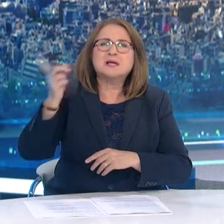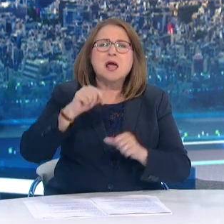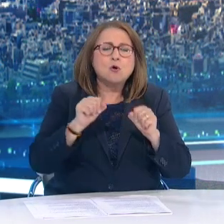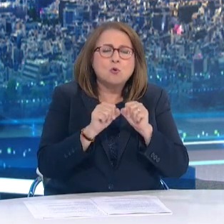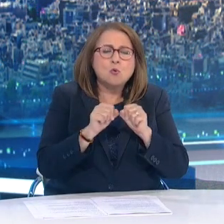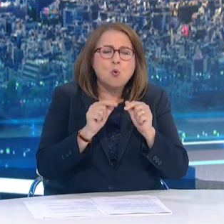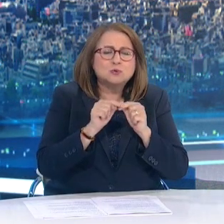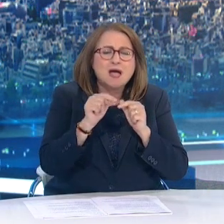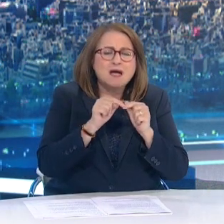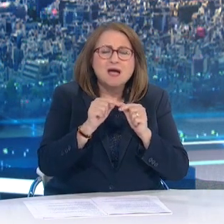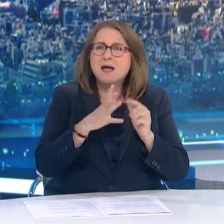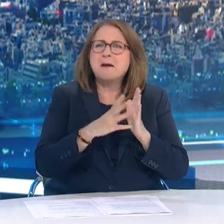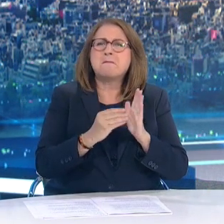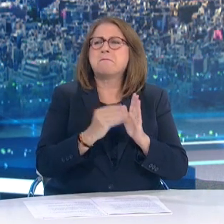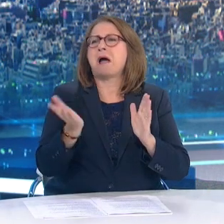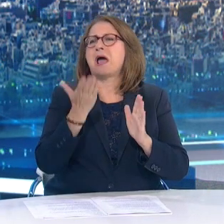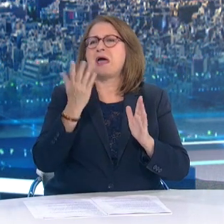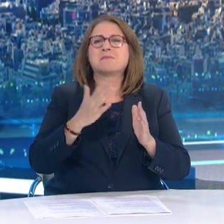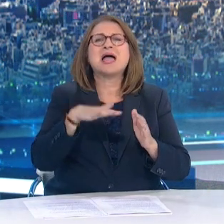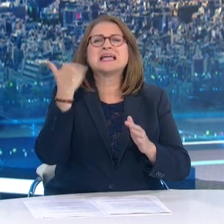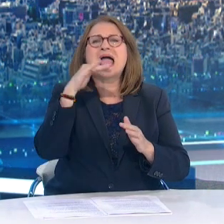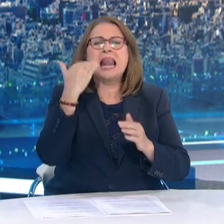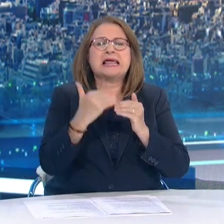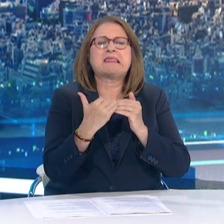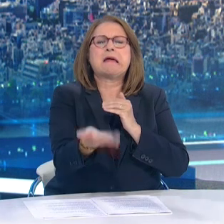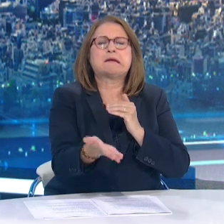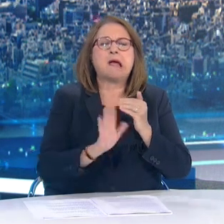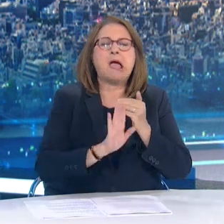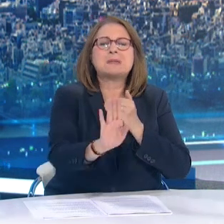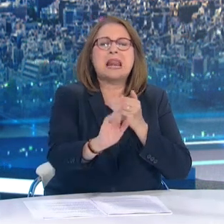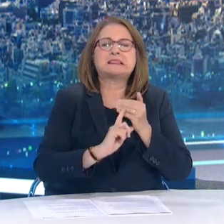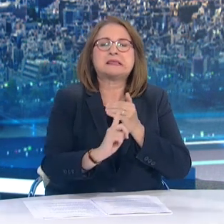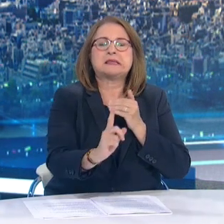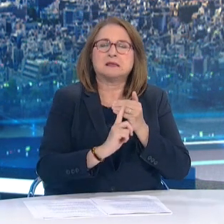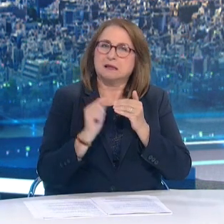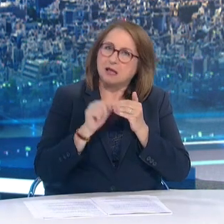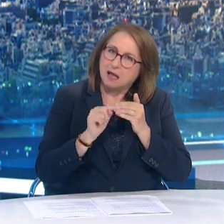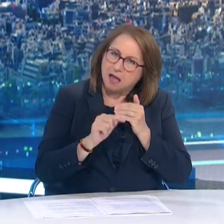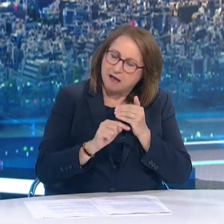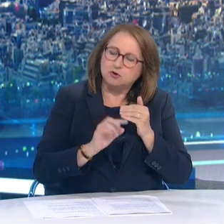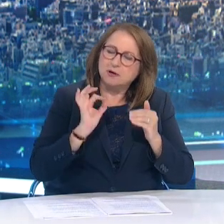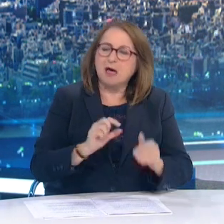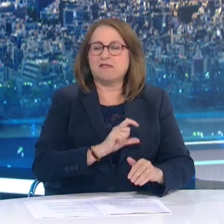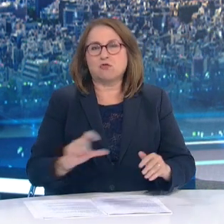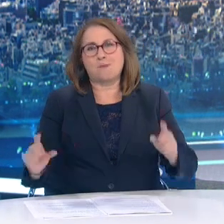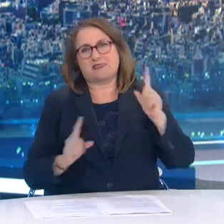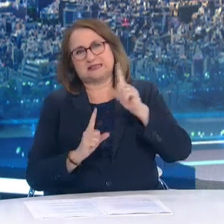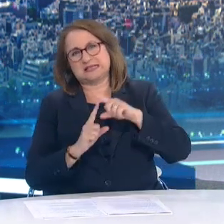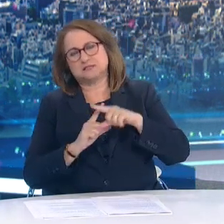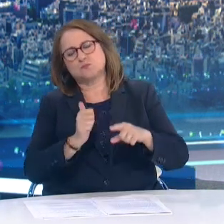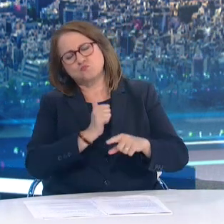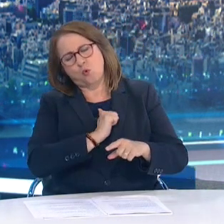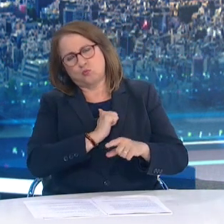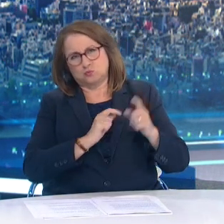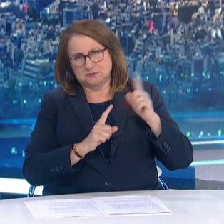σε πορθμία που συνδέουν την υπηρετική χώρα με νήσους κοντινής απόστασης και αυτοί με τη διενέργεια εβδομαδιαίου αυτοδιαγνωστικού